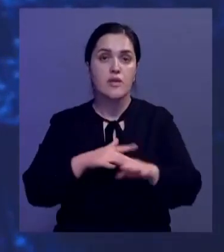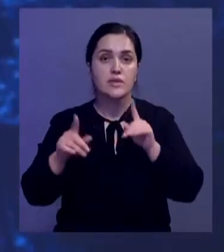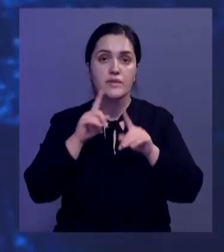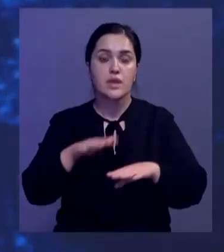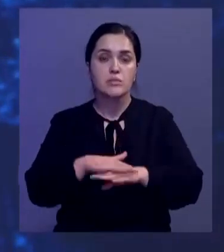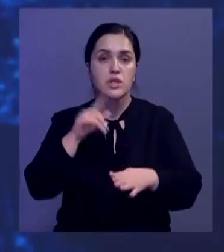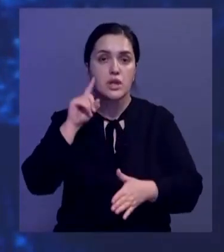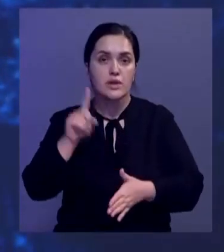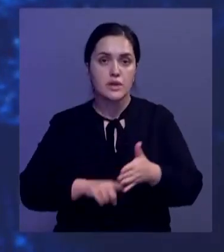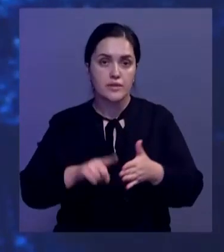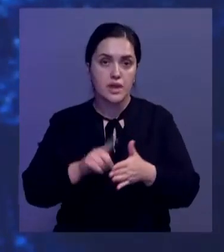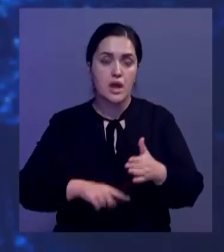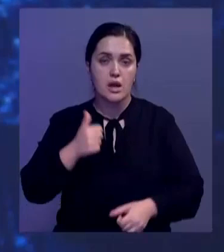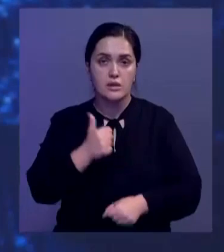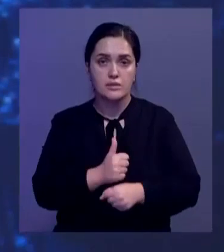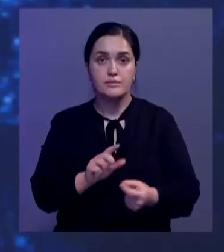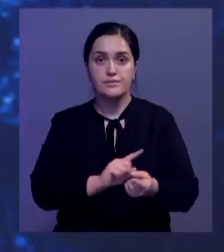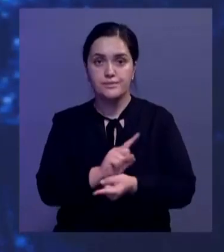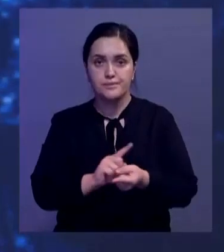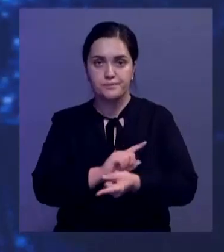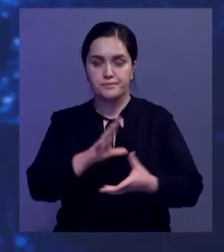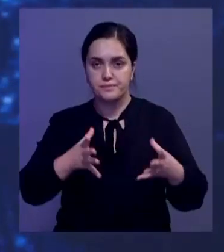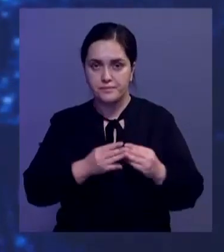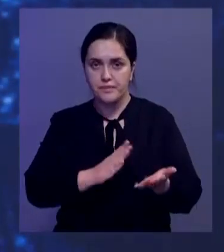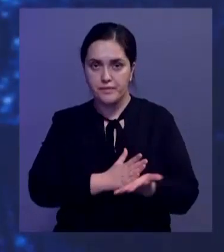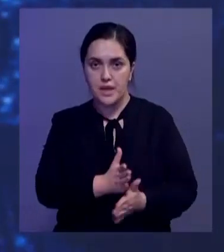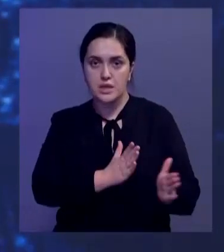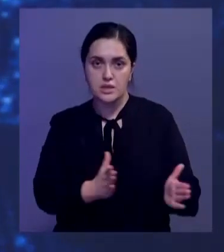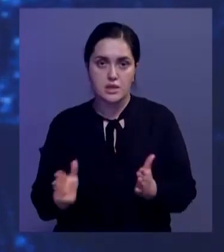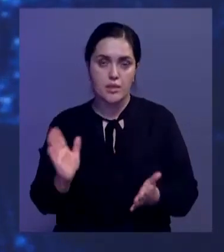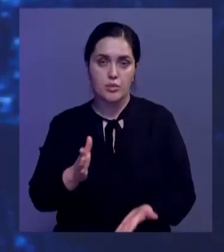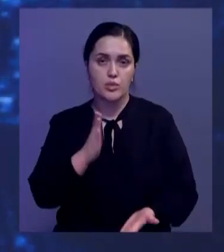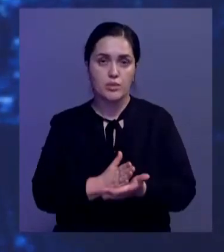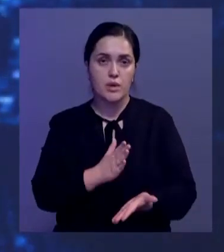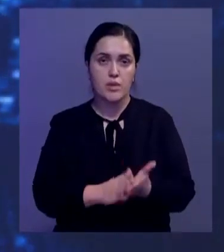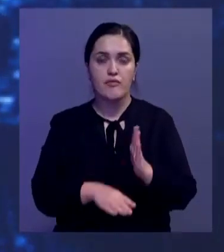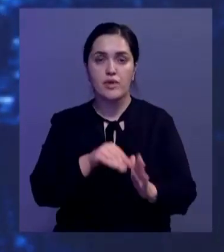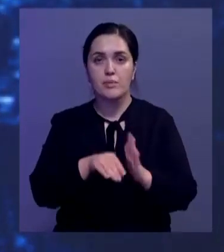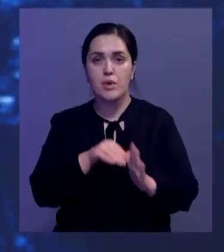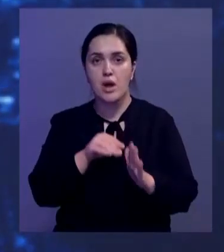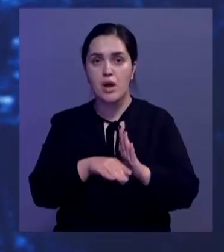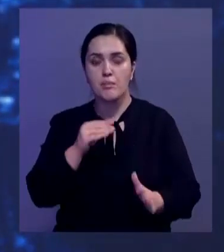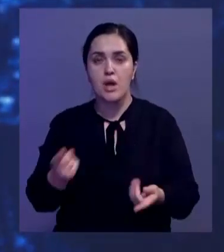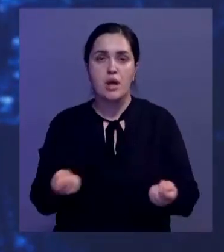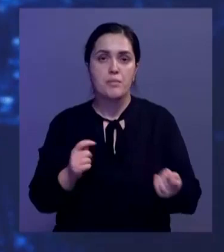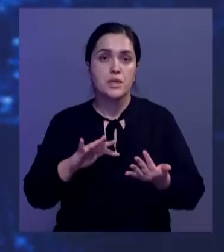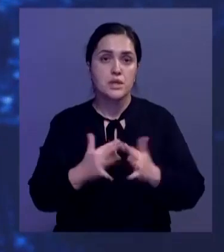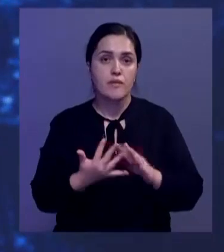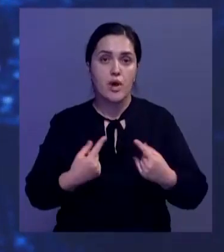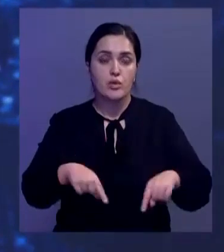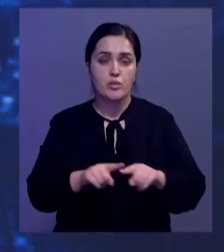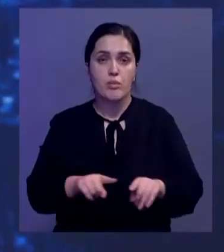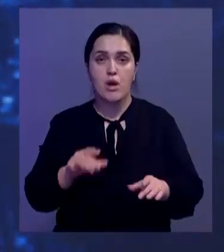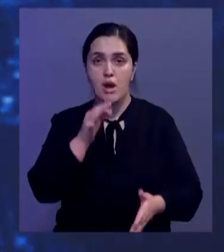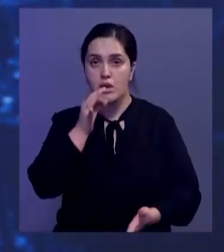Национального совета общественного доверия. Основой модернизации всей политической системы будут прямые выборы акимов сельских округов,